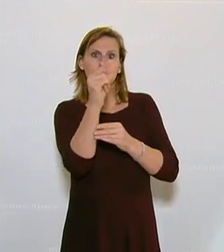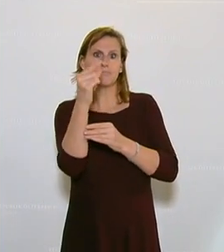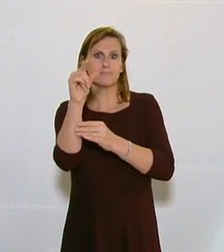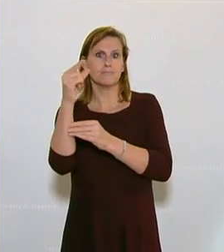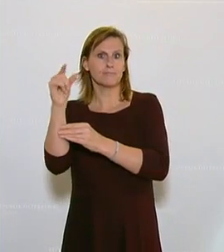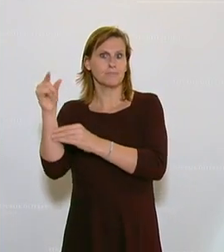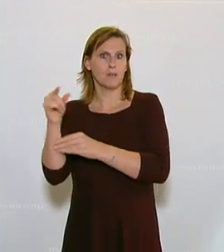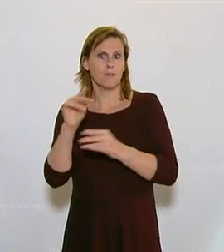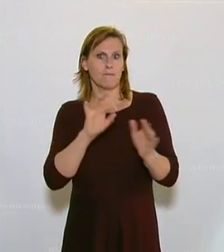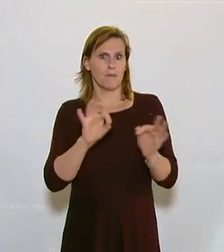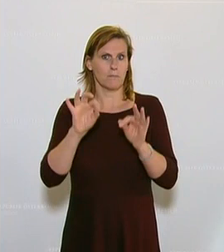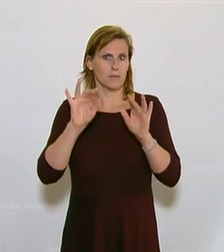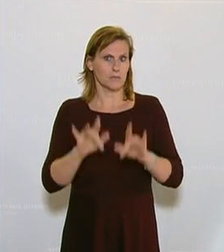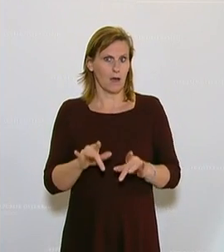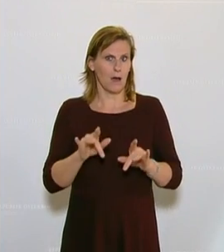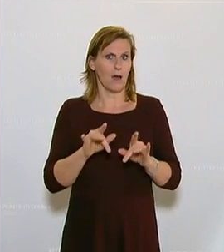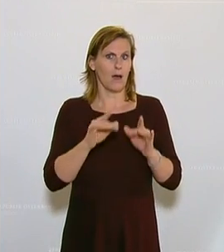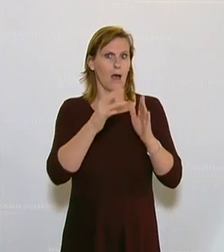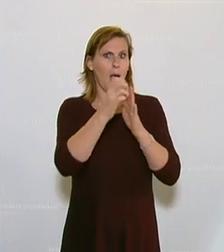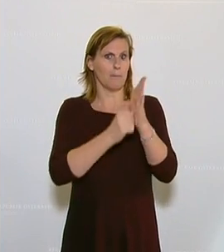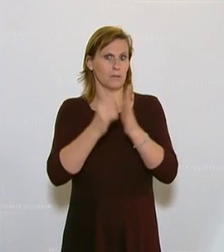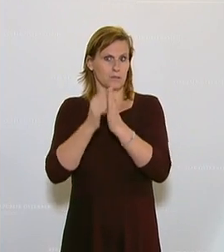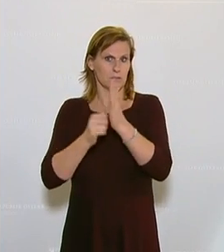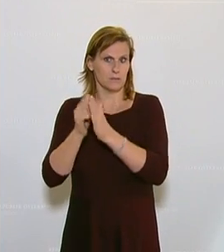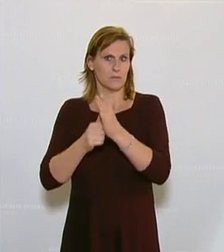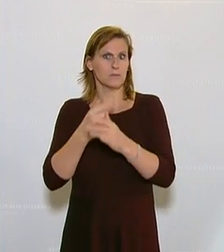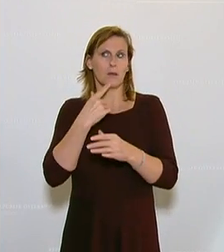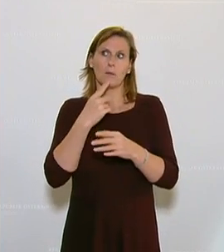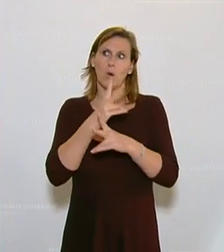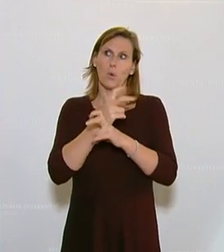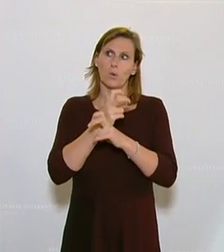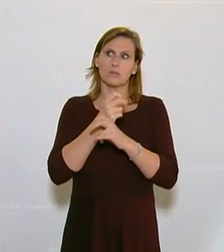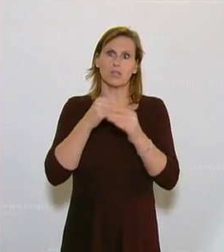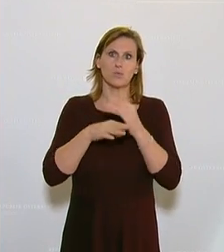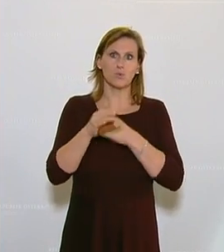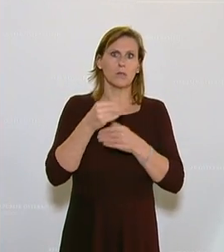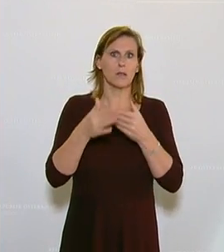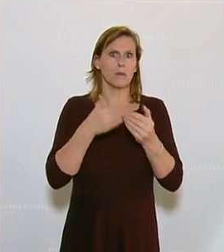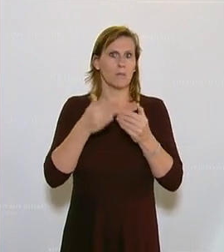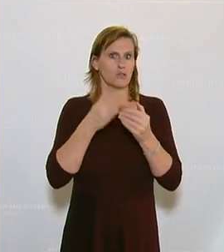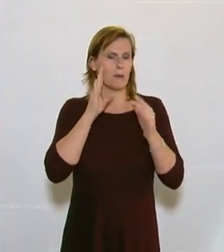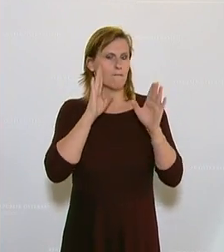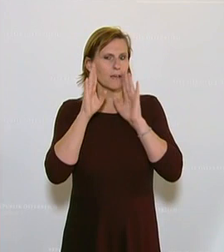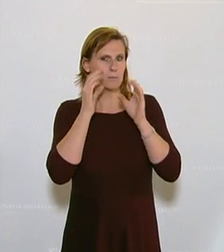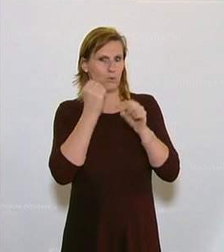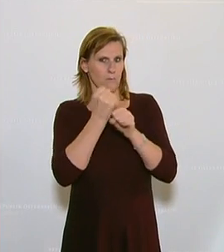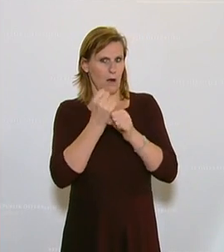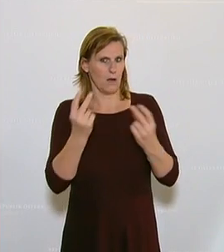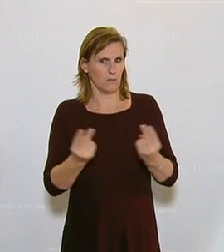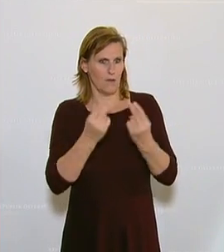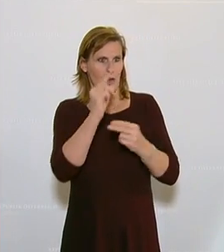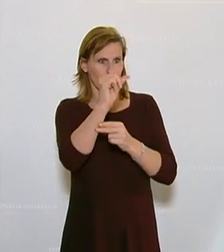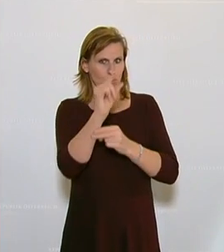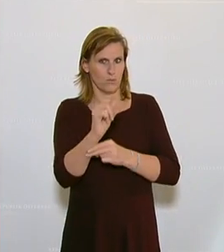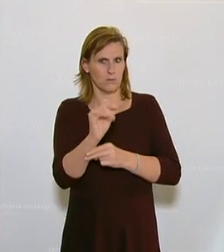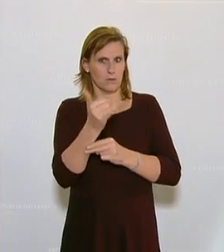Unternehmen, die Werbeeinschaltungen machen, abgezogen wird. Das heißt, das österreichische Unternehmen, das Werbeeinschaltungen macht, zum Beispiel bei Facebook, das wird